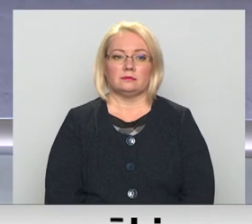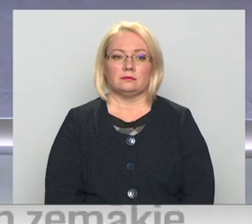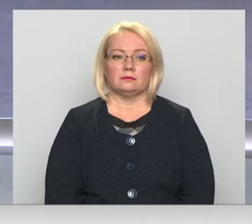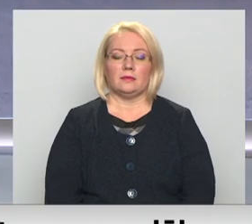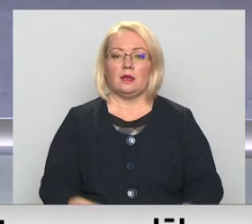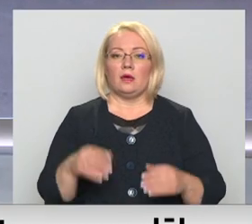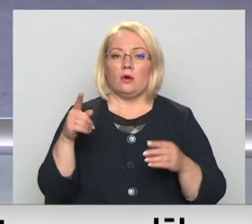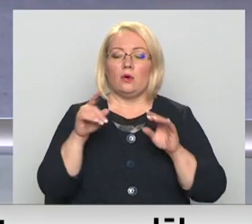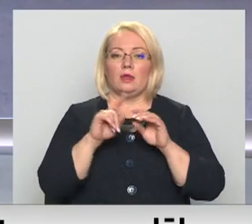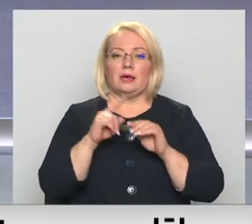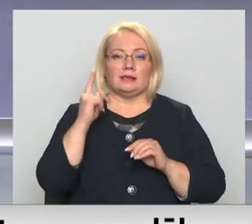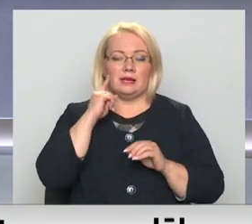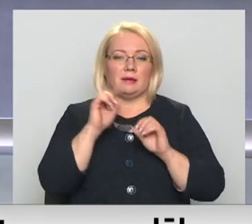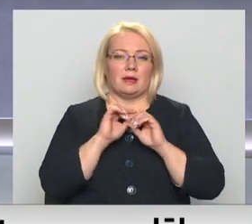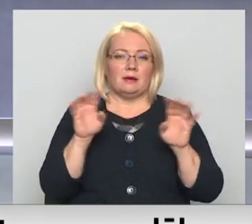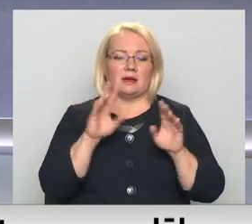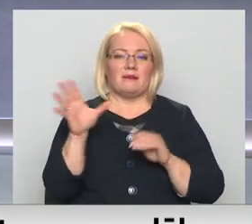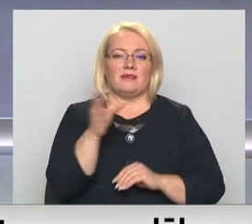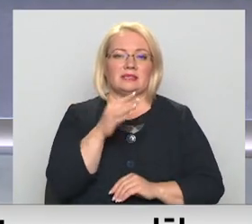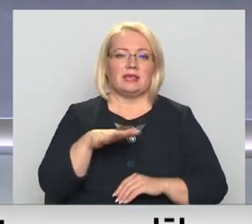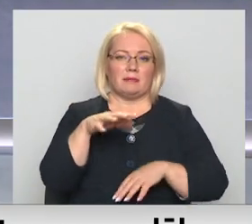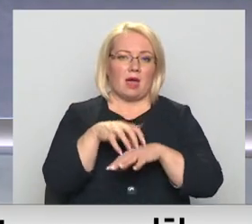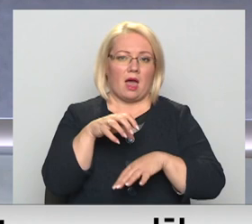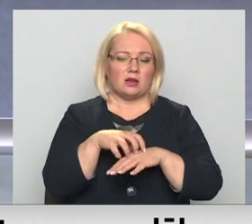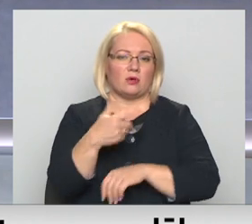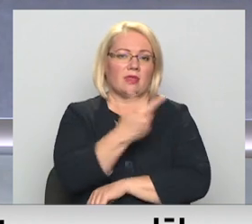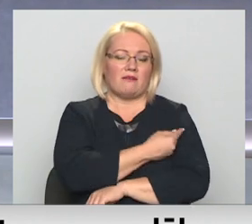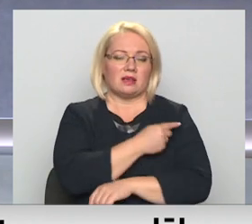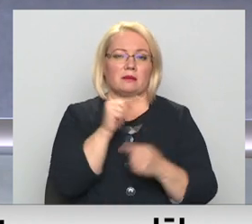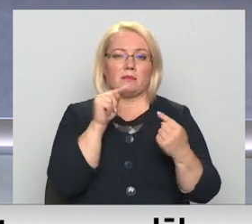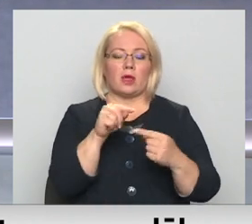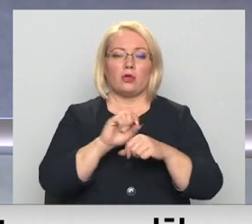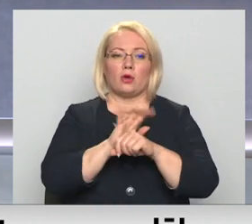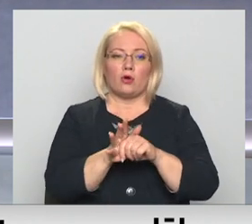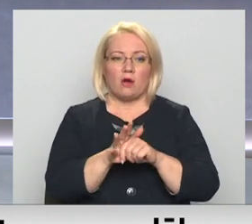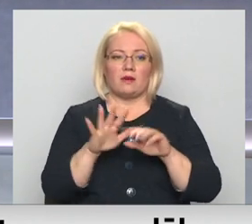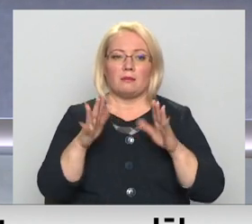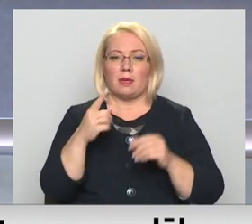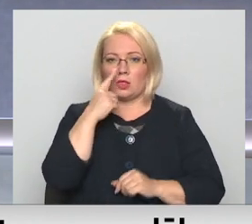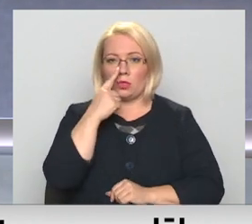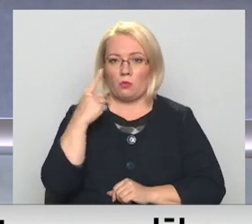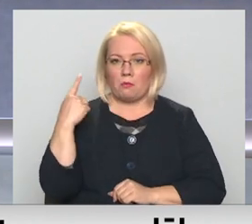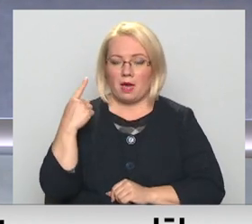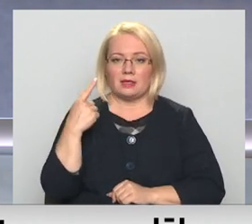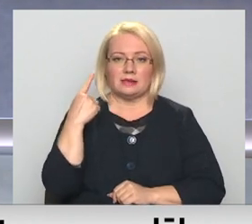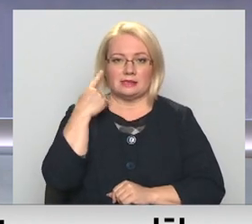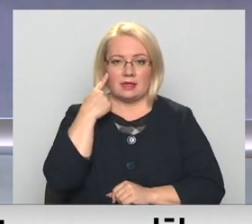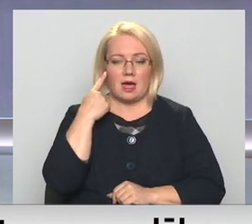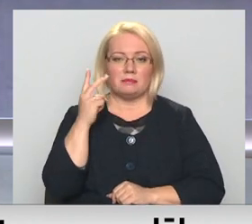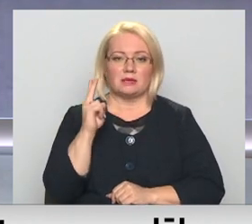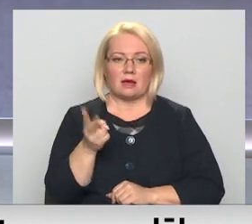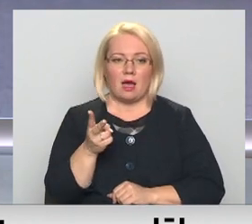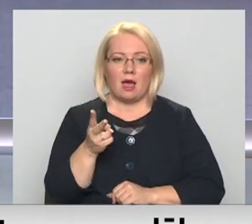Jauns išķiet tā izskanēja, ka ne visas ģimenes ārstu prakses vakcinē pret COVID-19, bet pat pirms mirkļi ir kļuvi zināms, ka